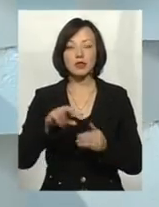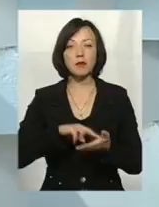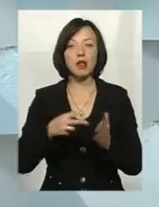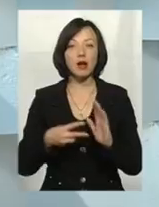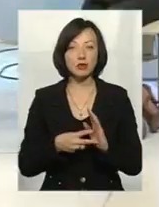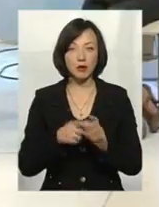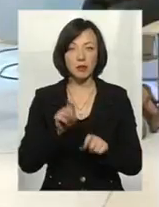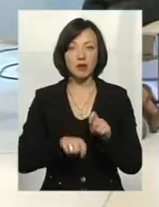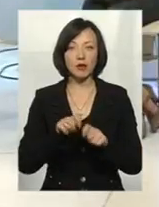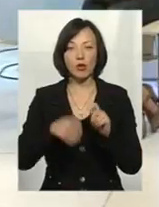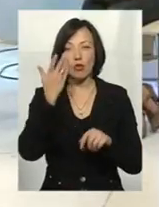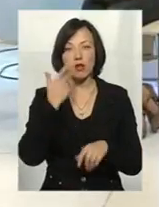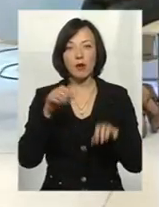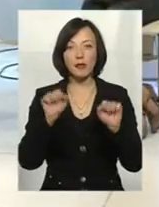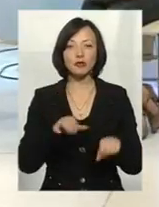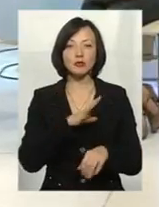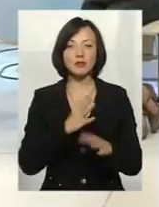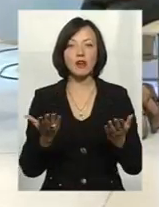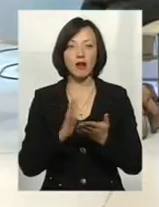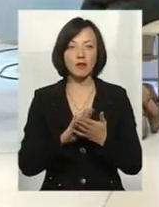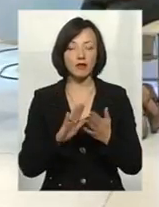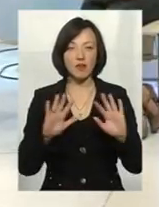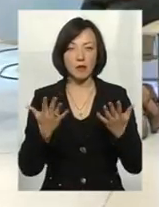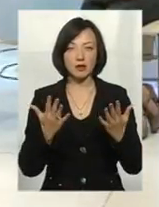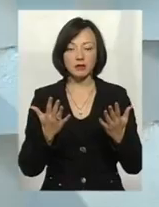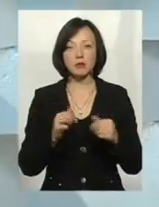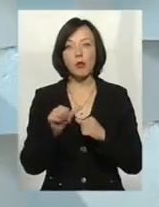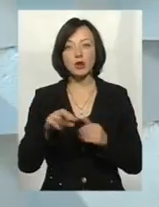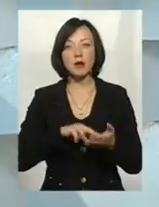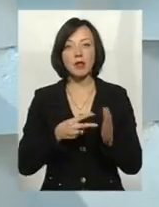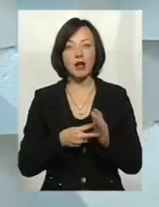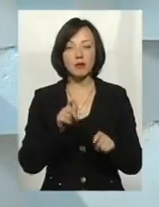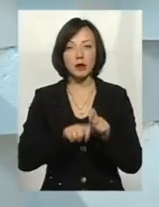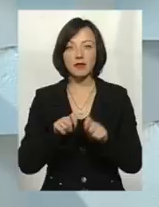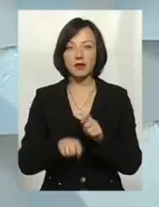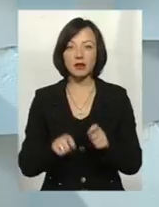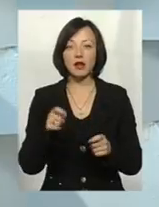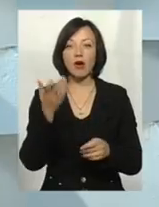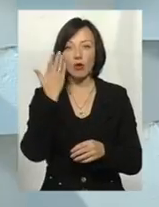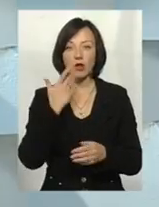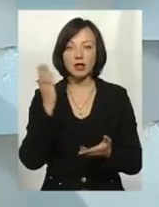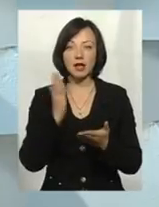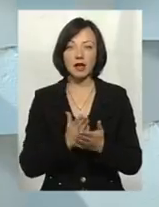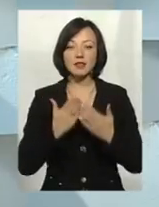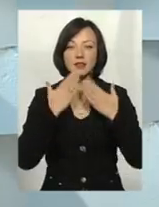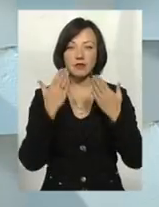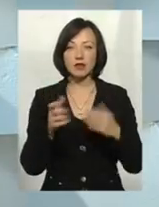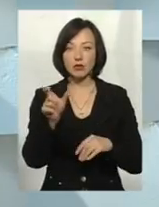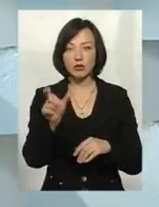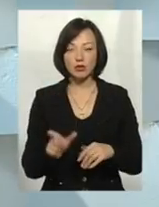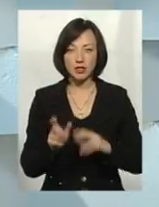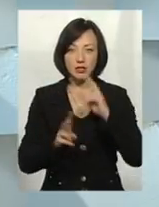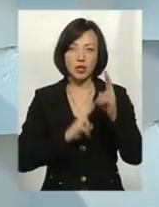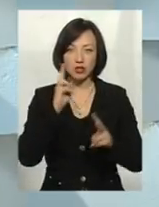перевіркою. Коли може бути, в яких випадках? Позапланова перевірка здійснюється за наявності звернення фізичної особи, тобто,